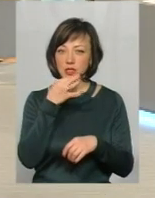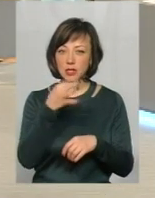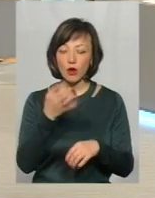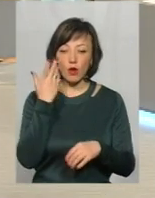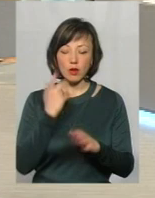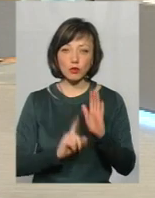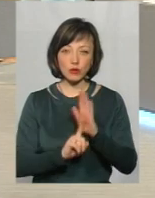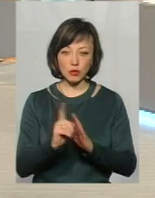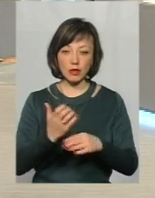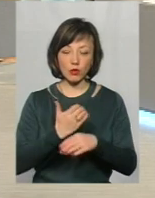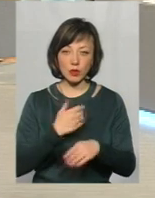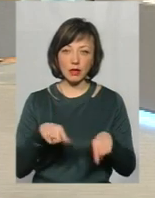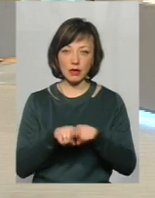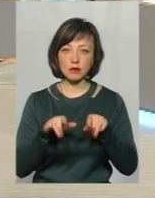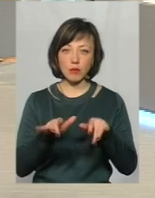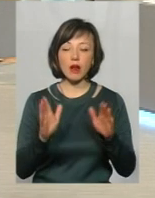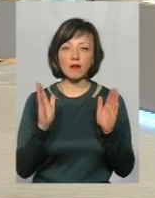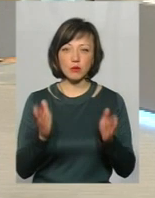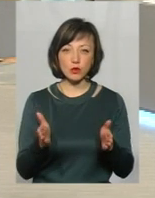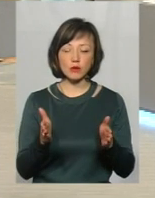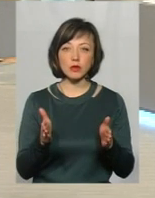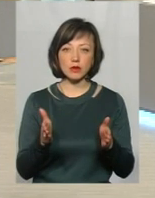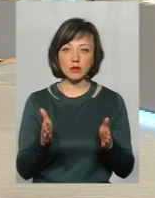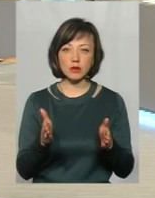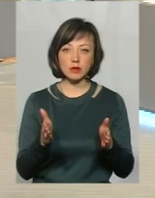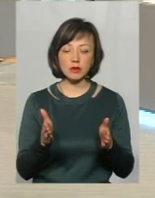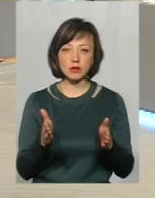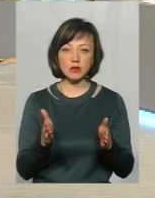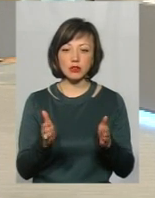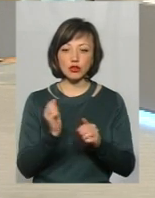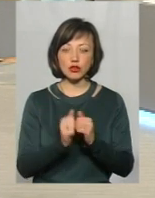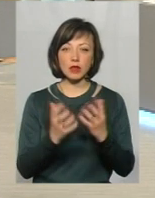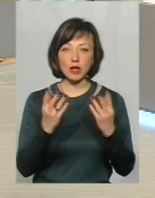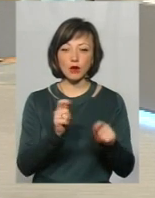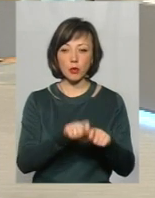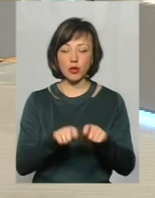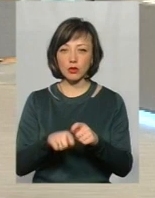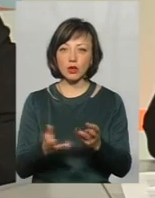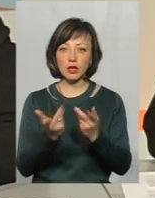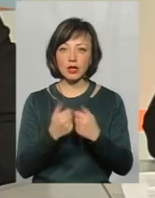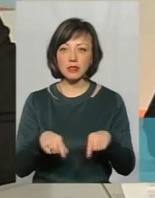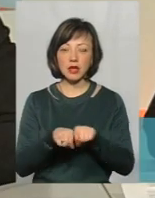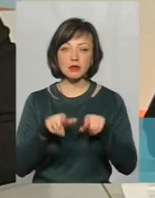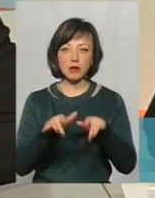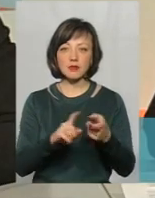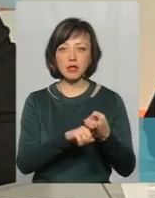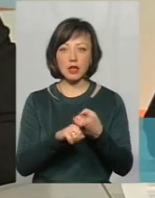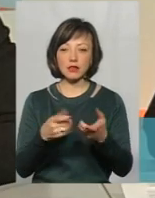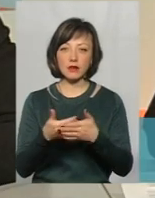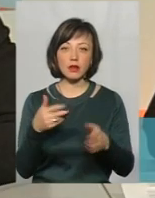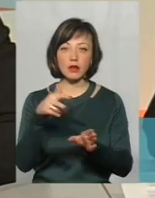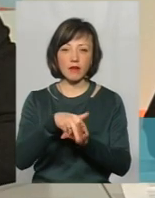почнуть надходити такі справи. Ми будемо щоденно моніторити кількість таких справ і вже в залежності від